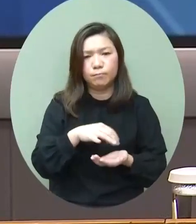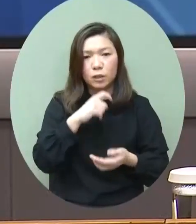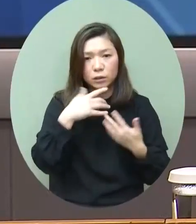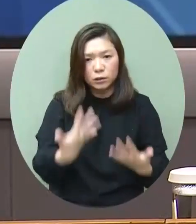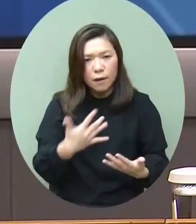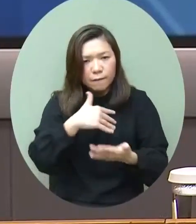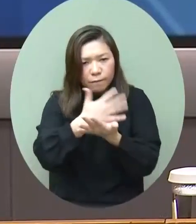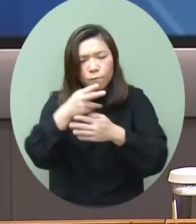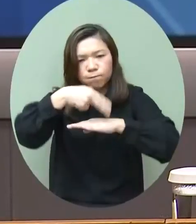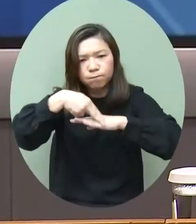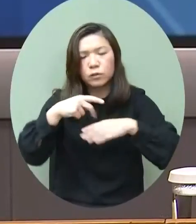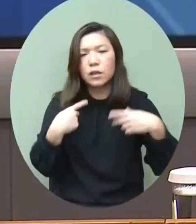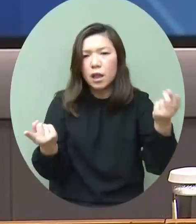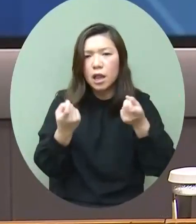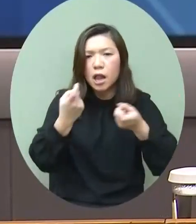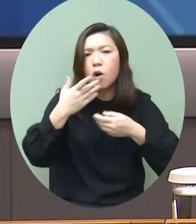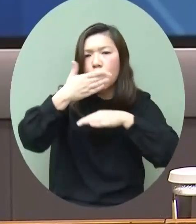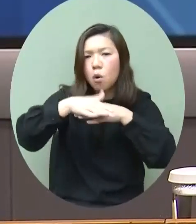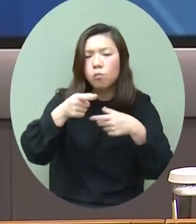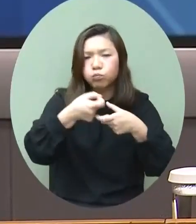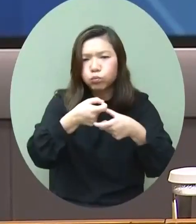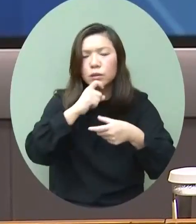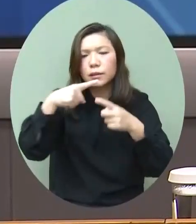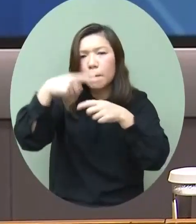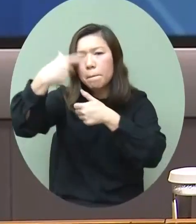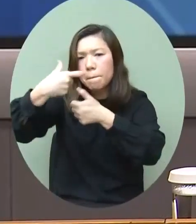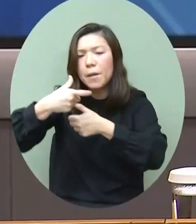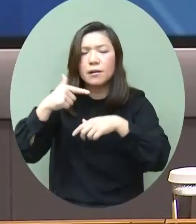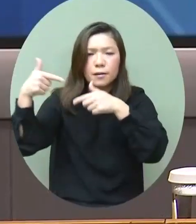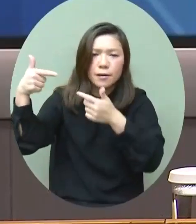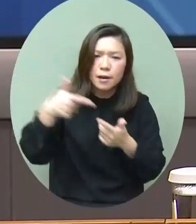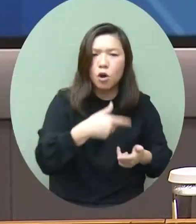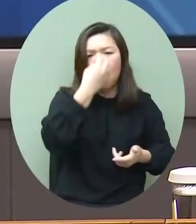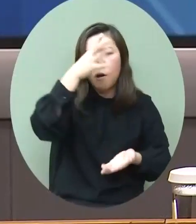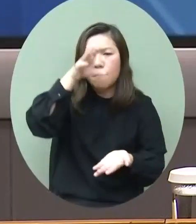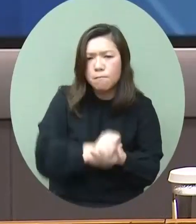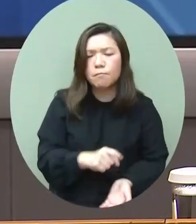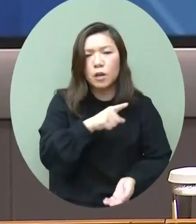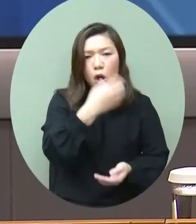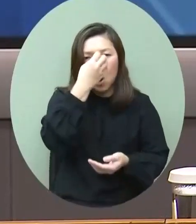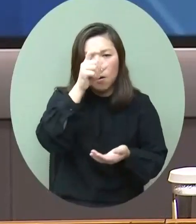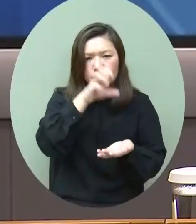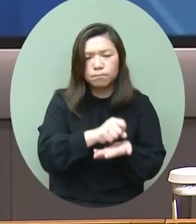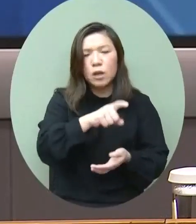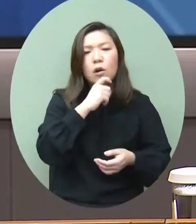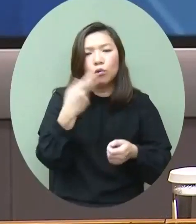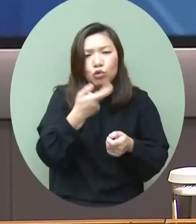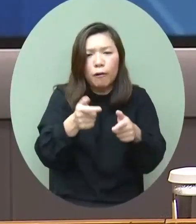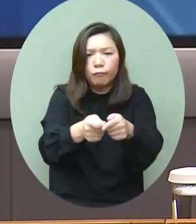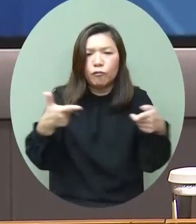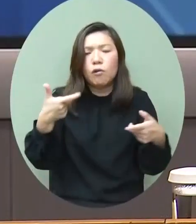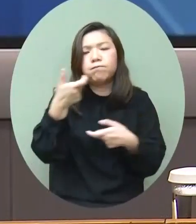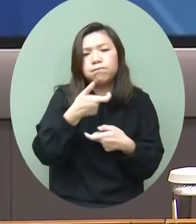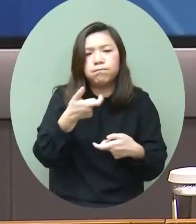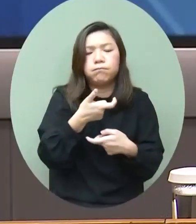舉措是吸引環球的企業和人才繼續在這裏扎根香港利用香港作為舞台去拓展他們的業務